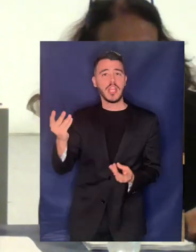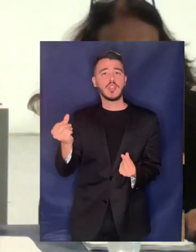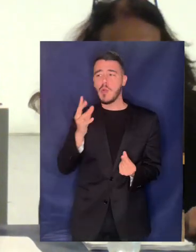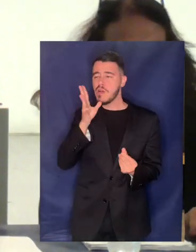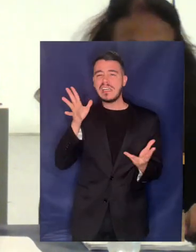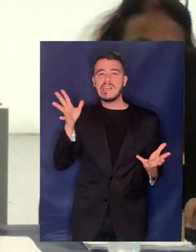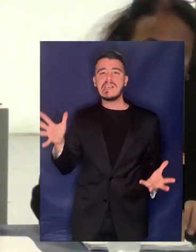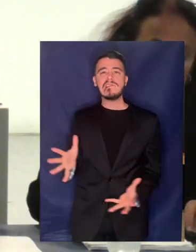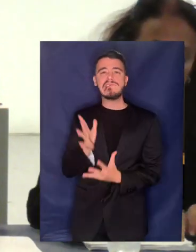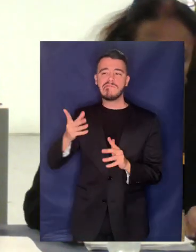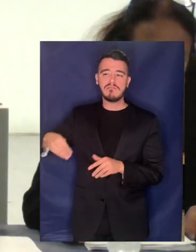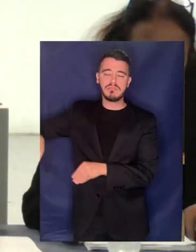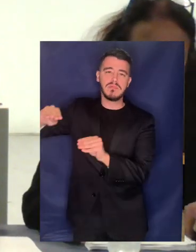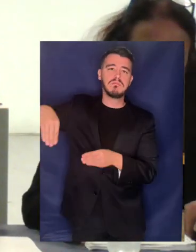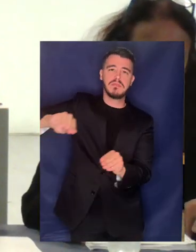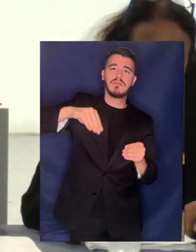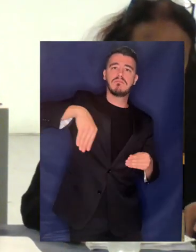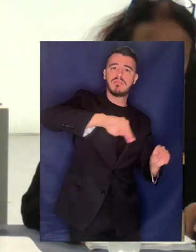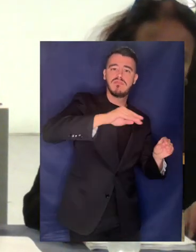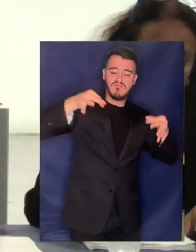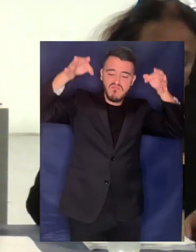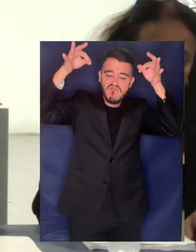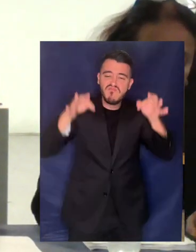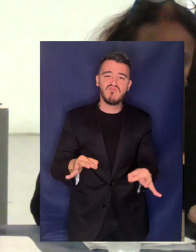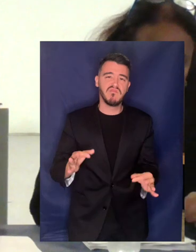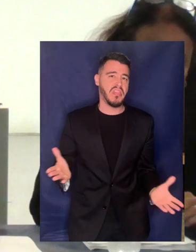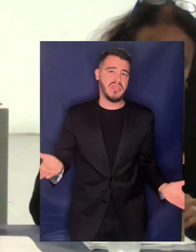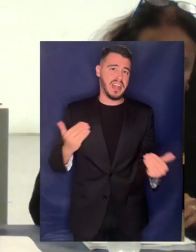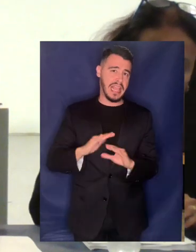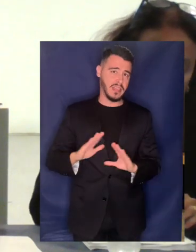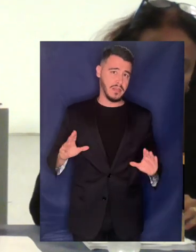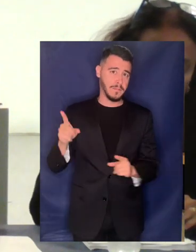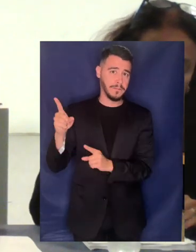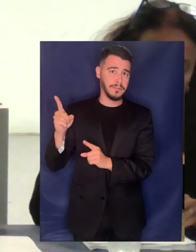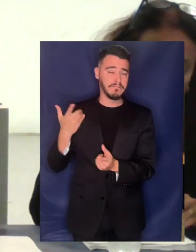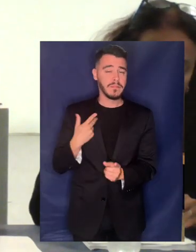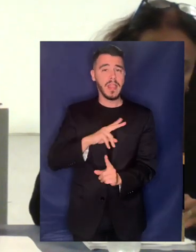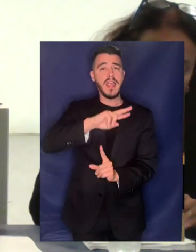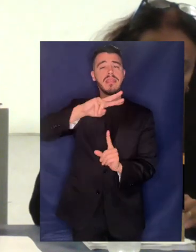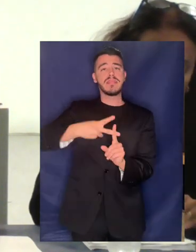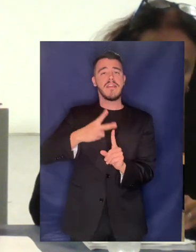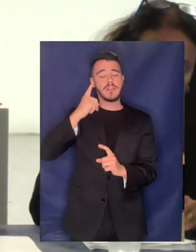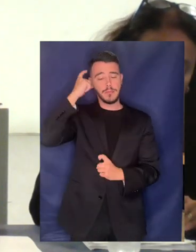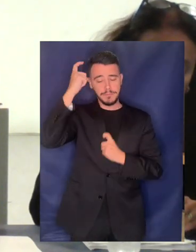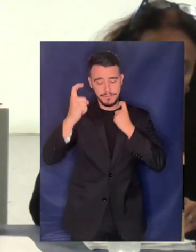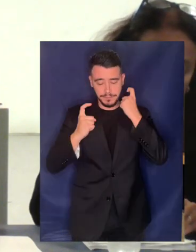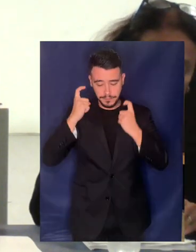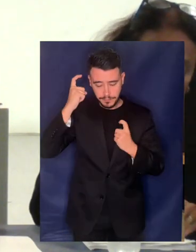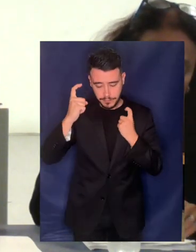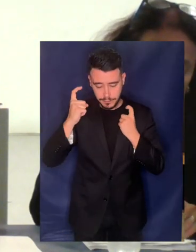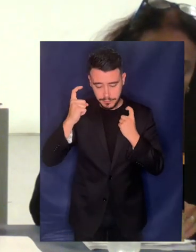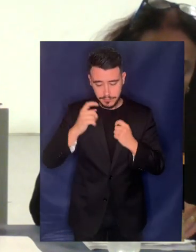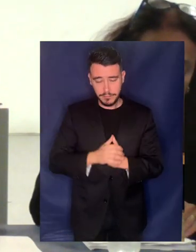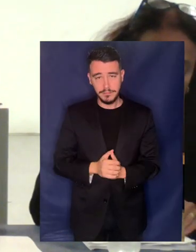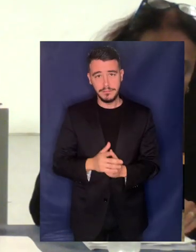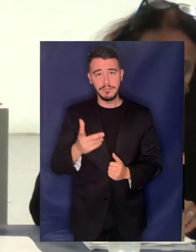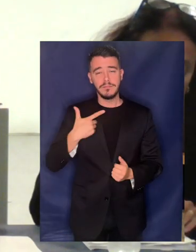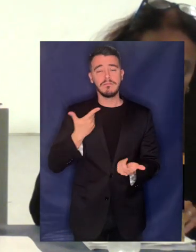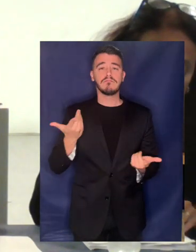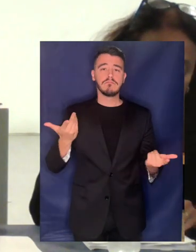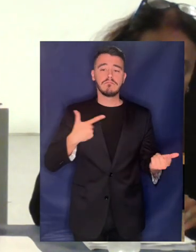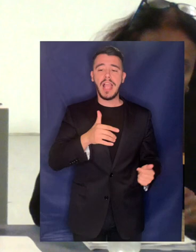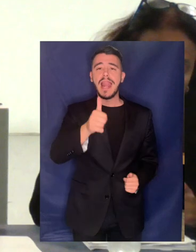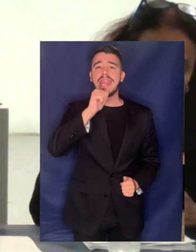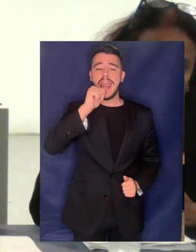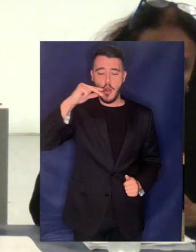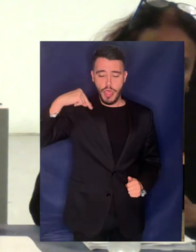Ένα δεύτερο ερώτημα που πρέπει να αναρωτηθούμε είναι το ζήτημα του δημόσιου χαρακτήρα